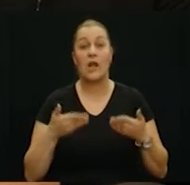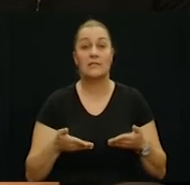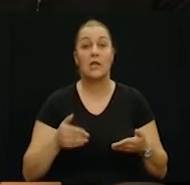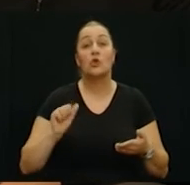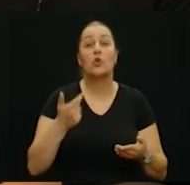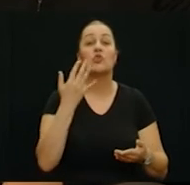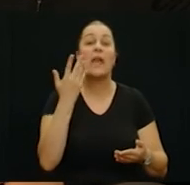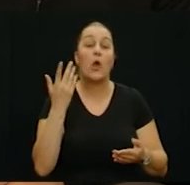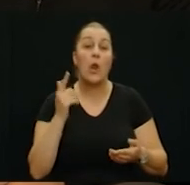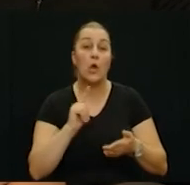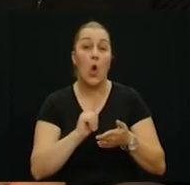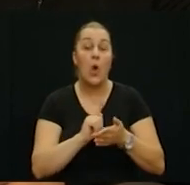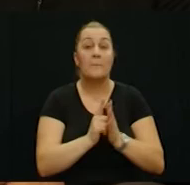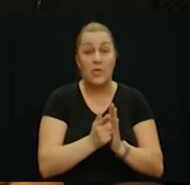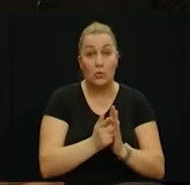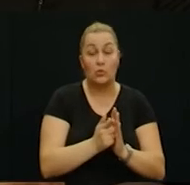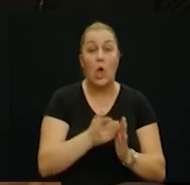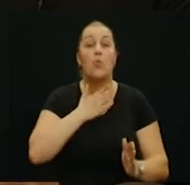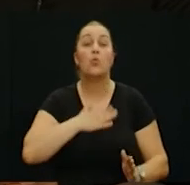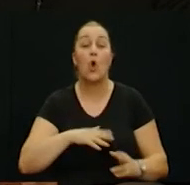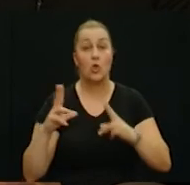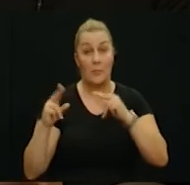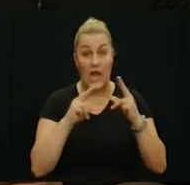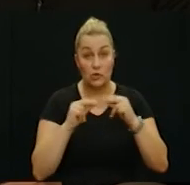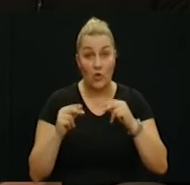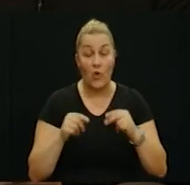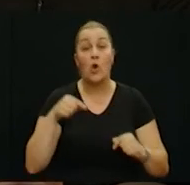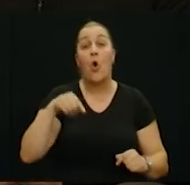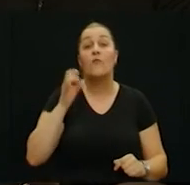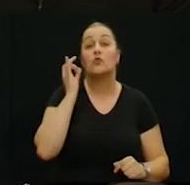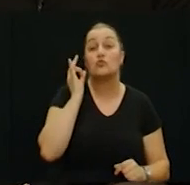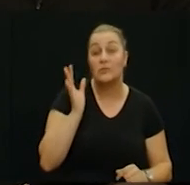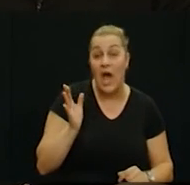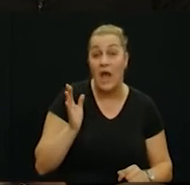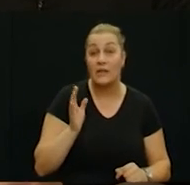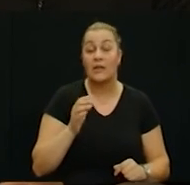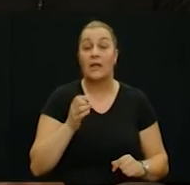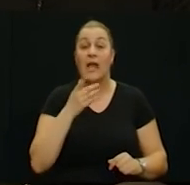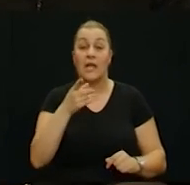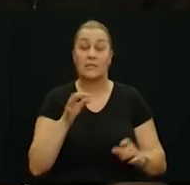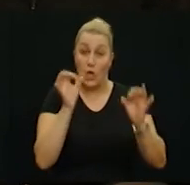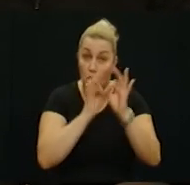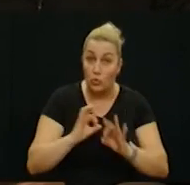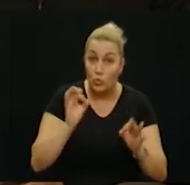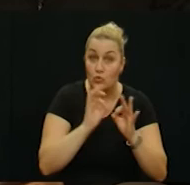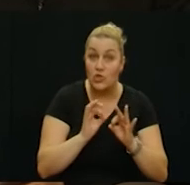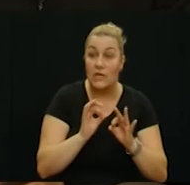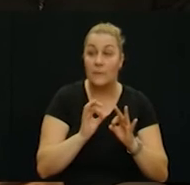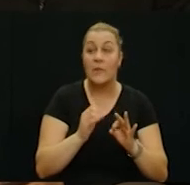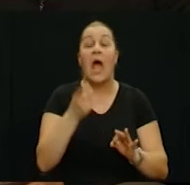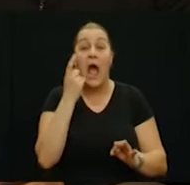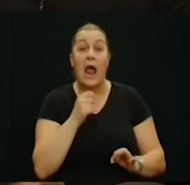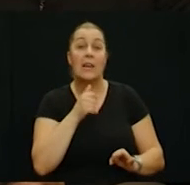evo nas još par minuta u ugodnom razgovoru ovo su dani i kad ste tužni